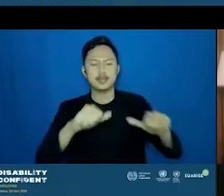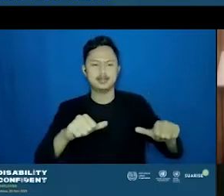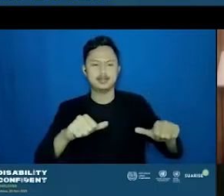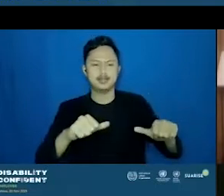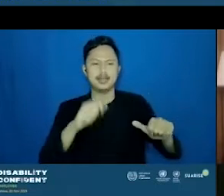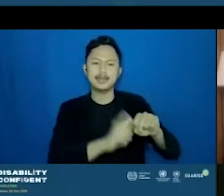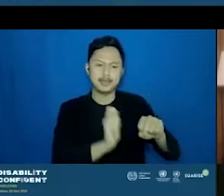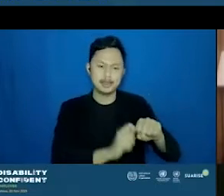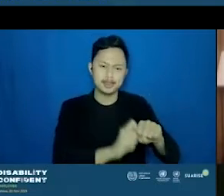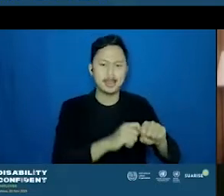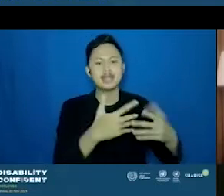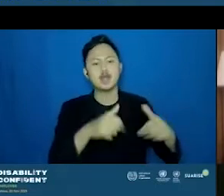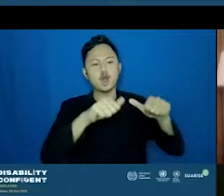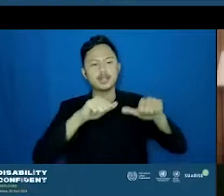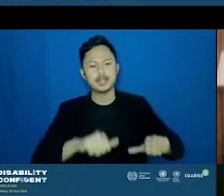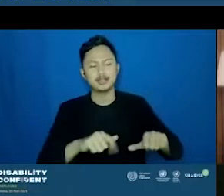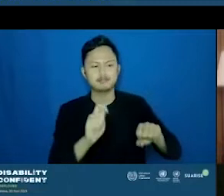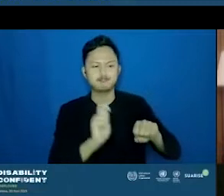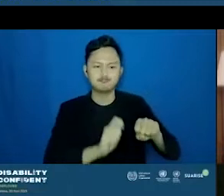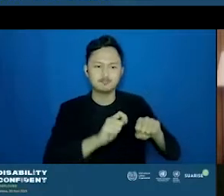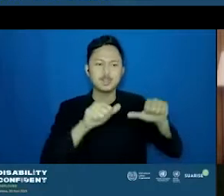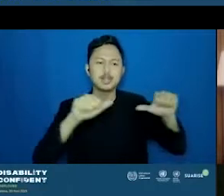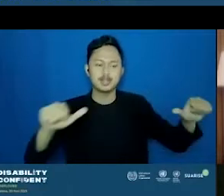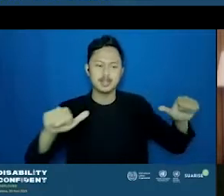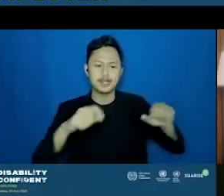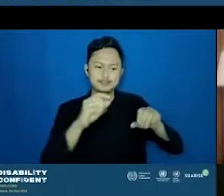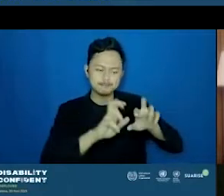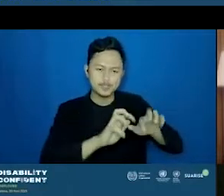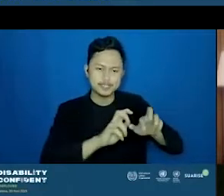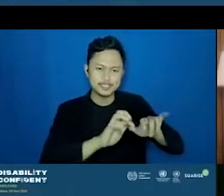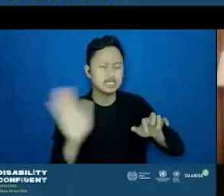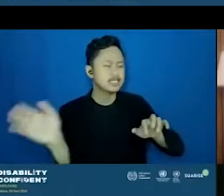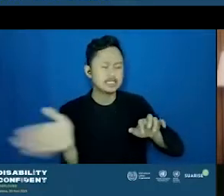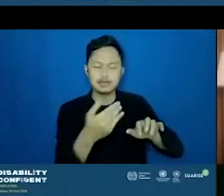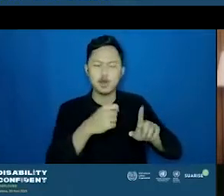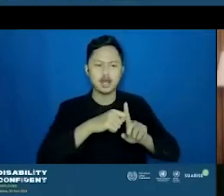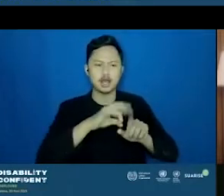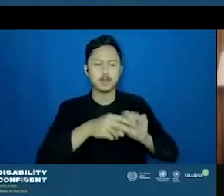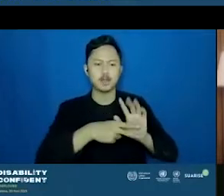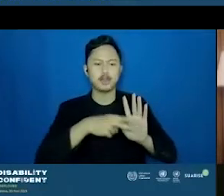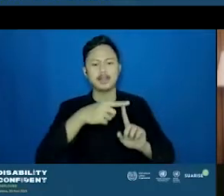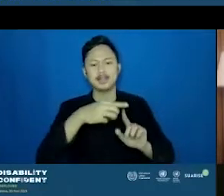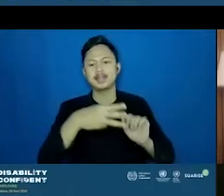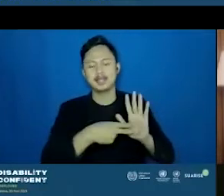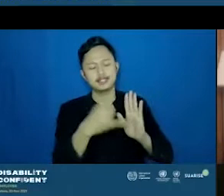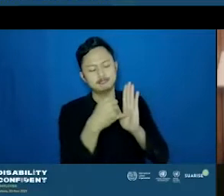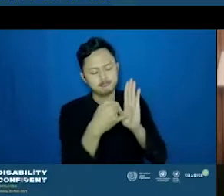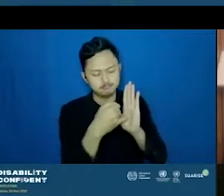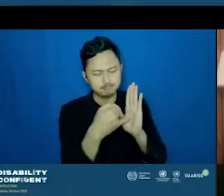memang semua terkait dengan konten, dan tentu saja memang tidak